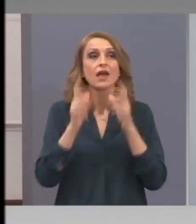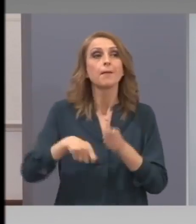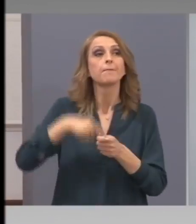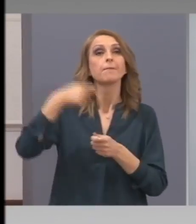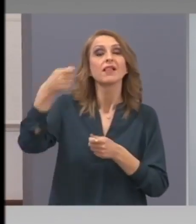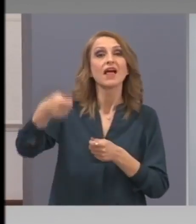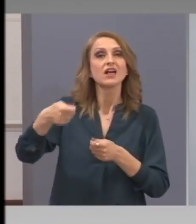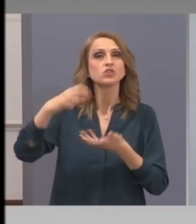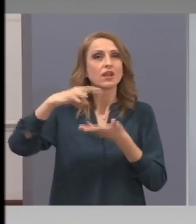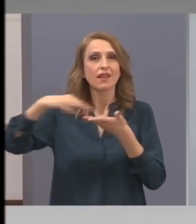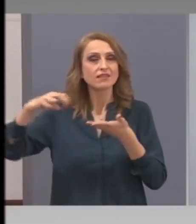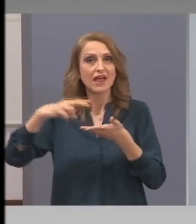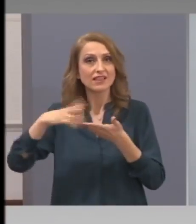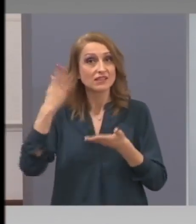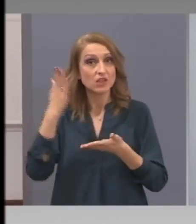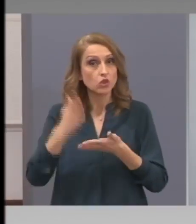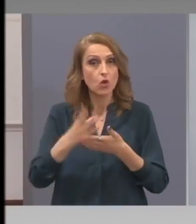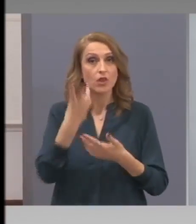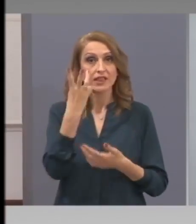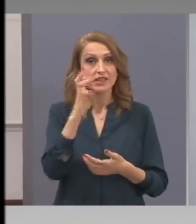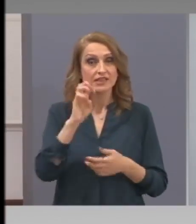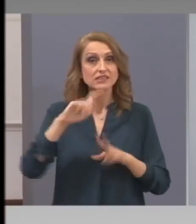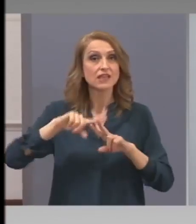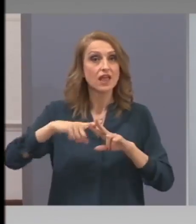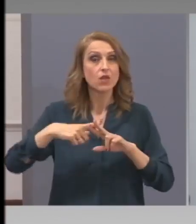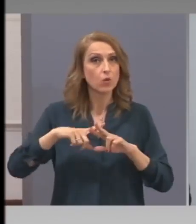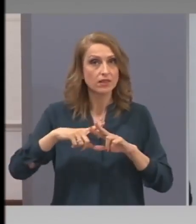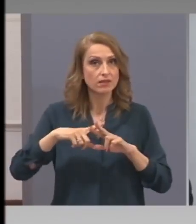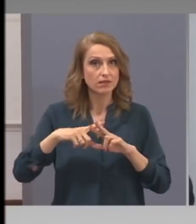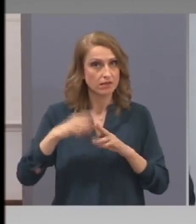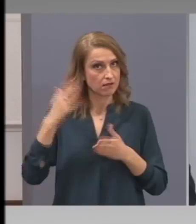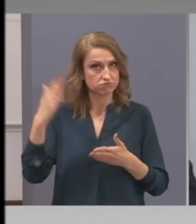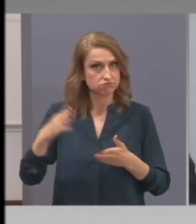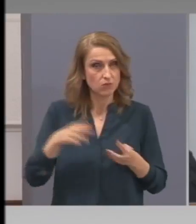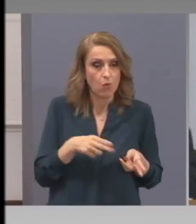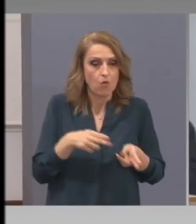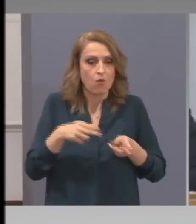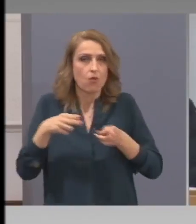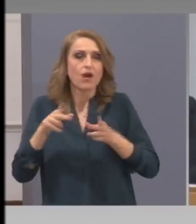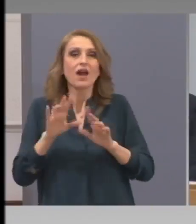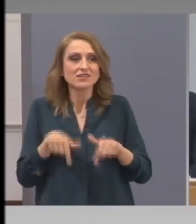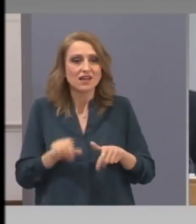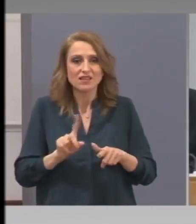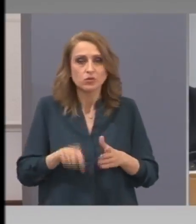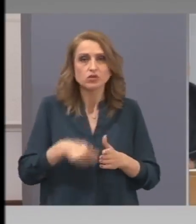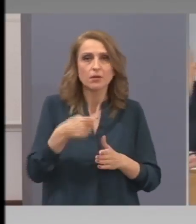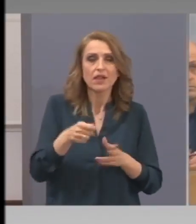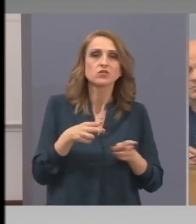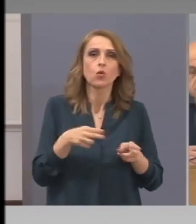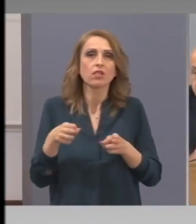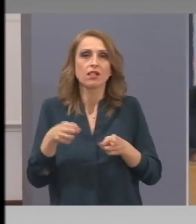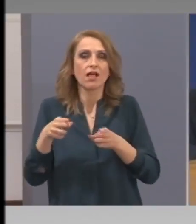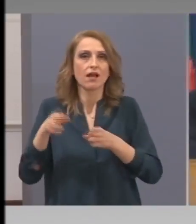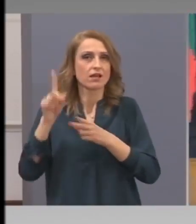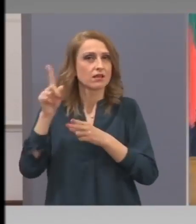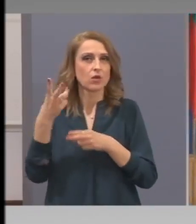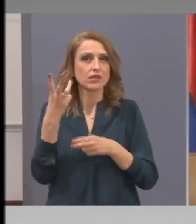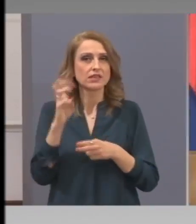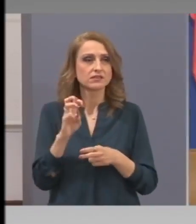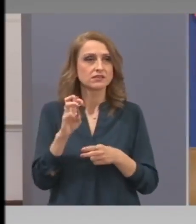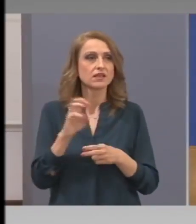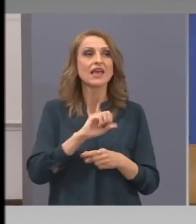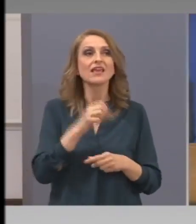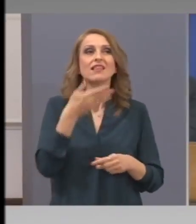данъците до 30 юни, кои данъци се отлагат? Плащането на кои данъци се отлагат? Горанов. и тези 4